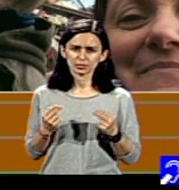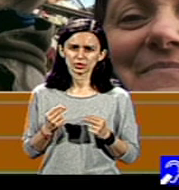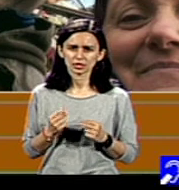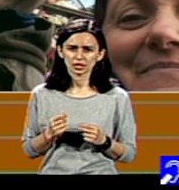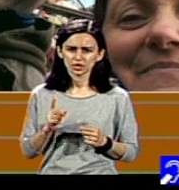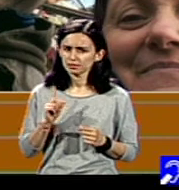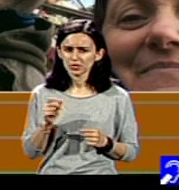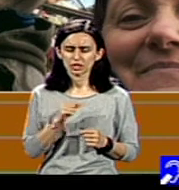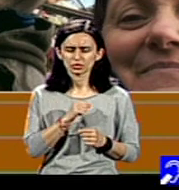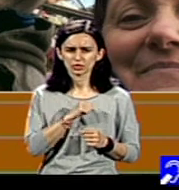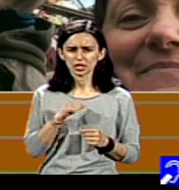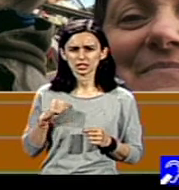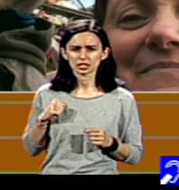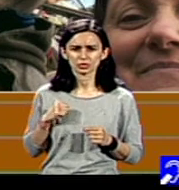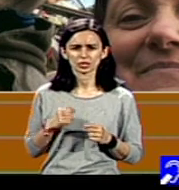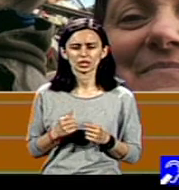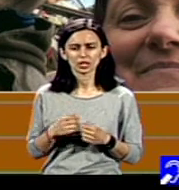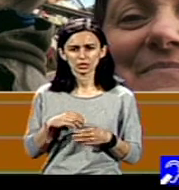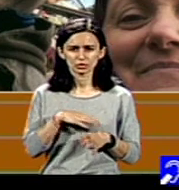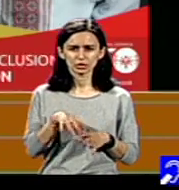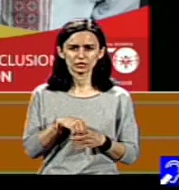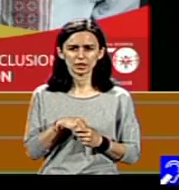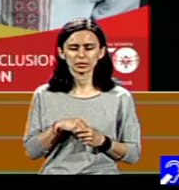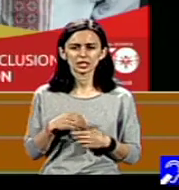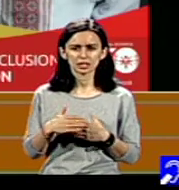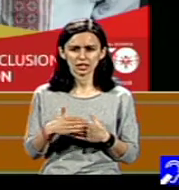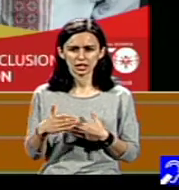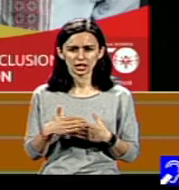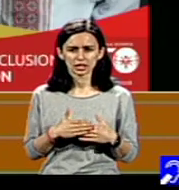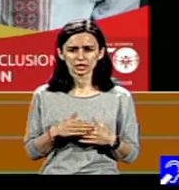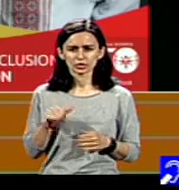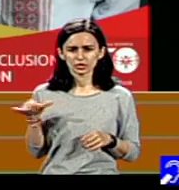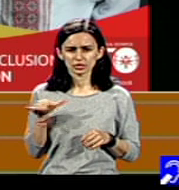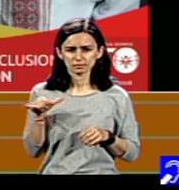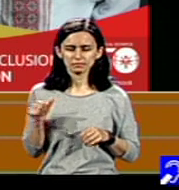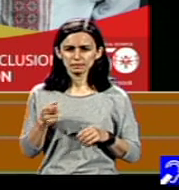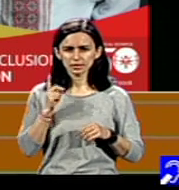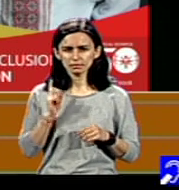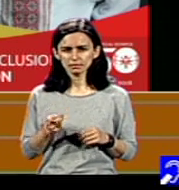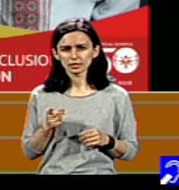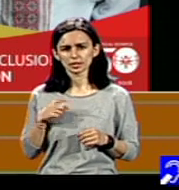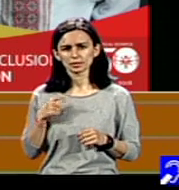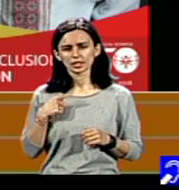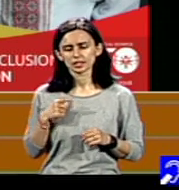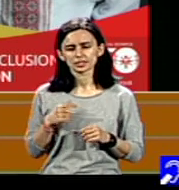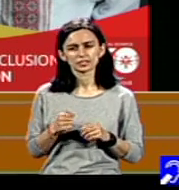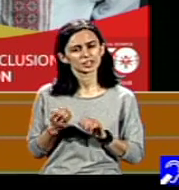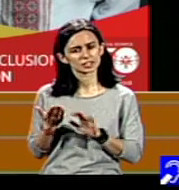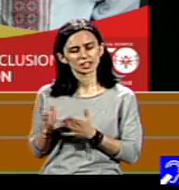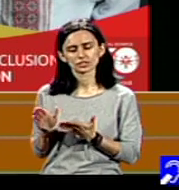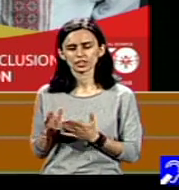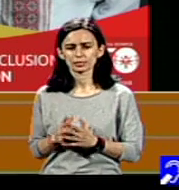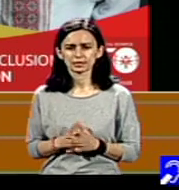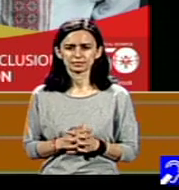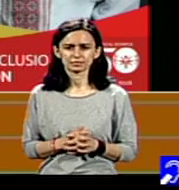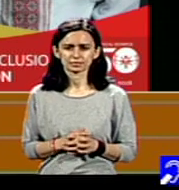aducând familie aproape. Și era, cineva trebuia să fie motorul, cineva trebuia să înceapă.